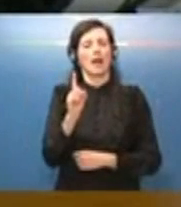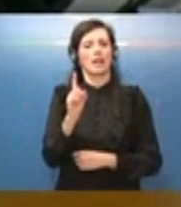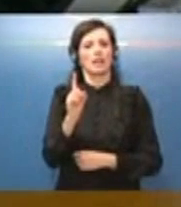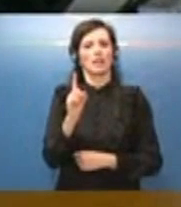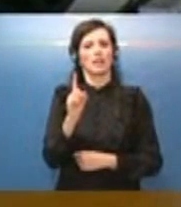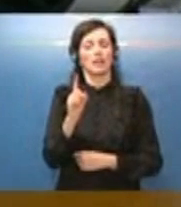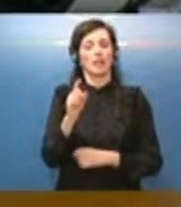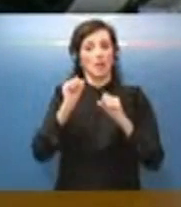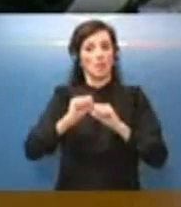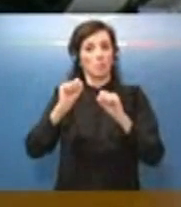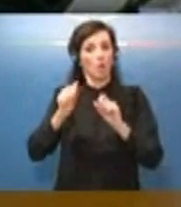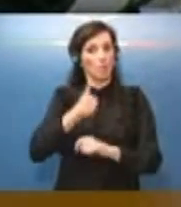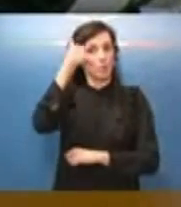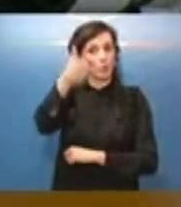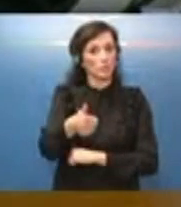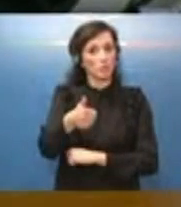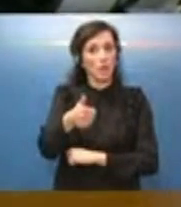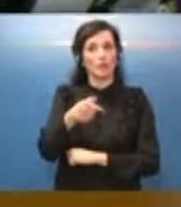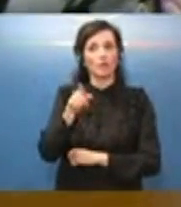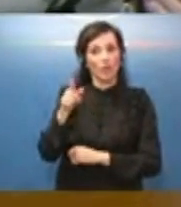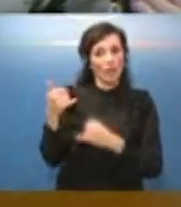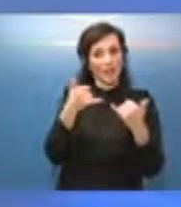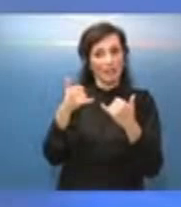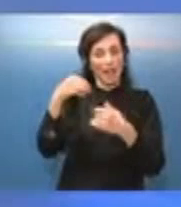caso il Natale lo passerà al Quirinale